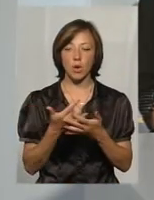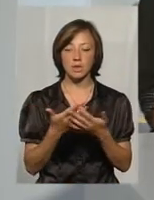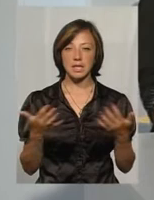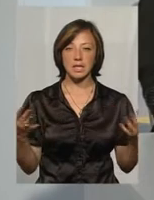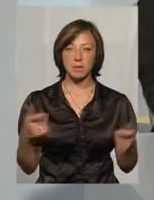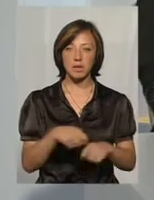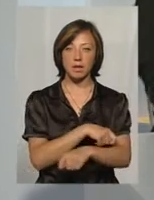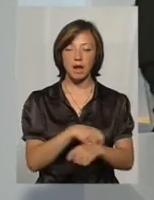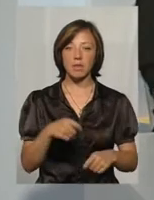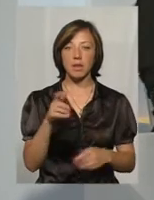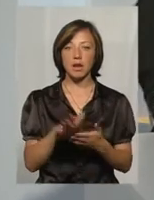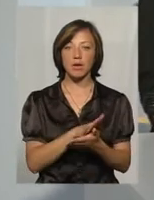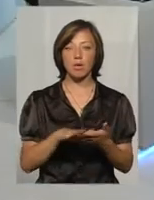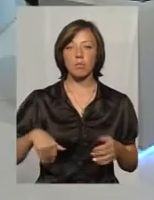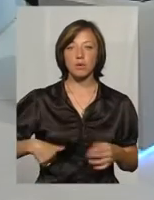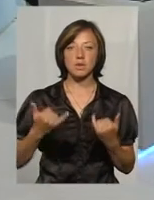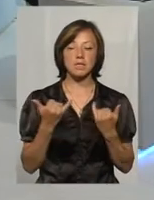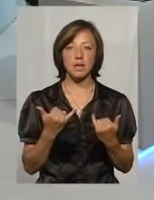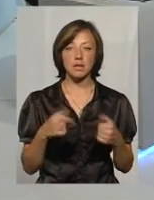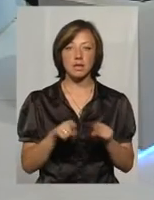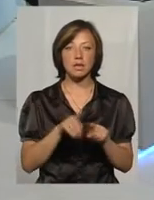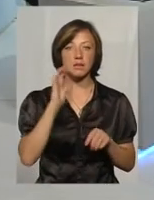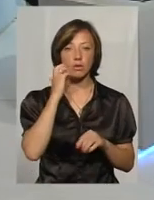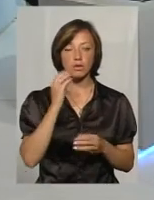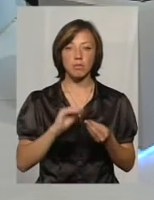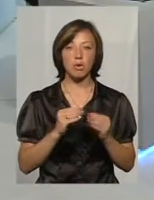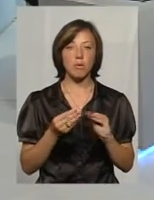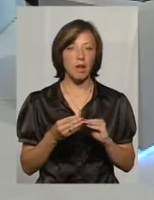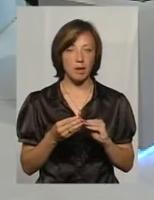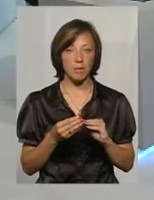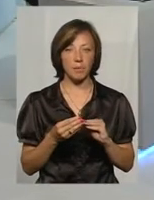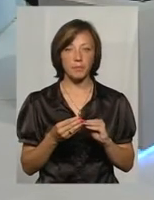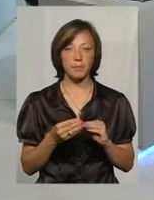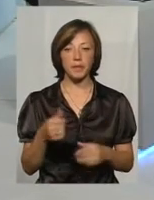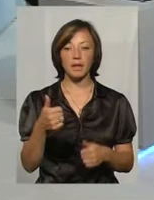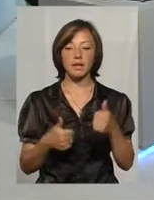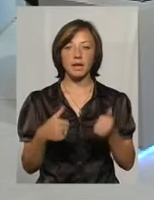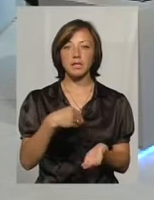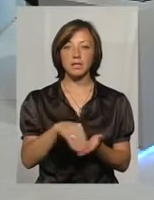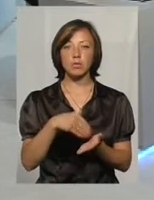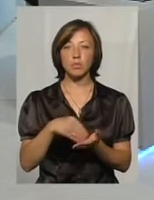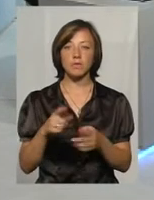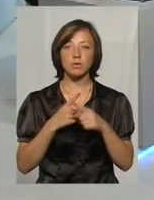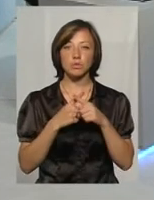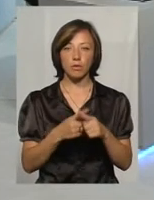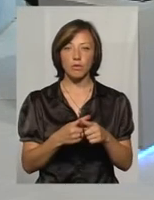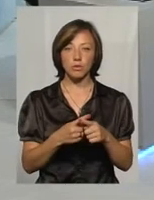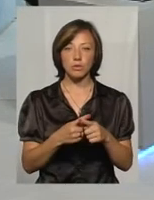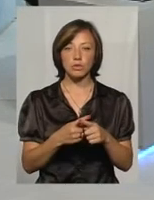для гемодіалізу. Це зараз дуже також серйозна проблема. Тендерні закупівлі супроводжуються